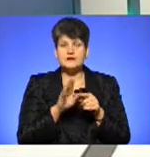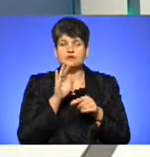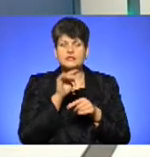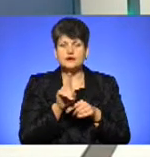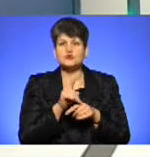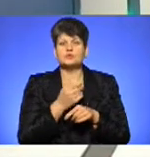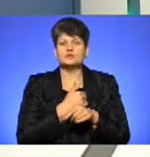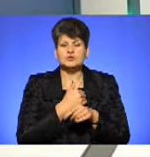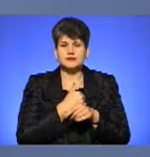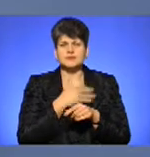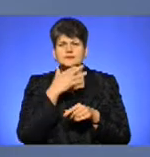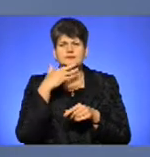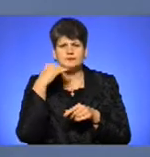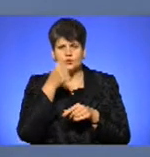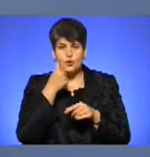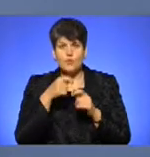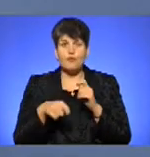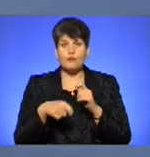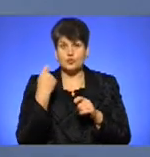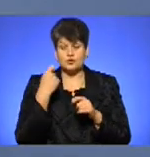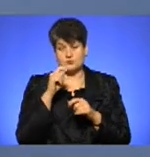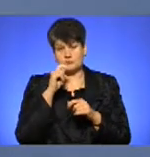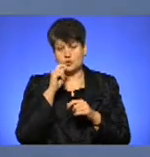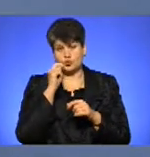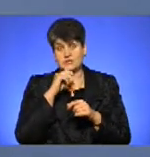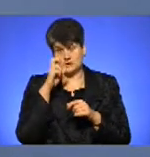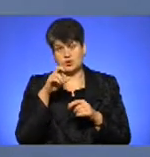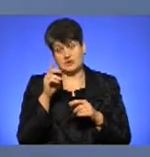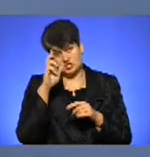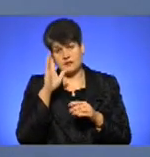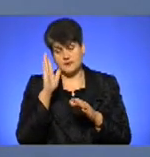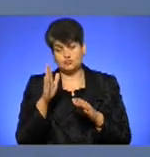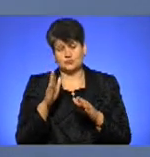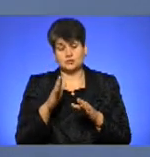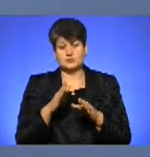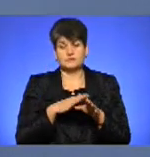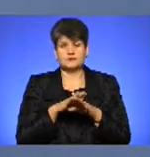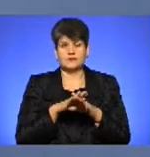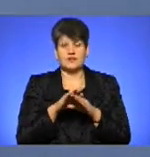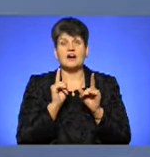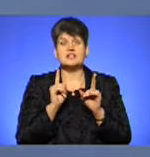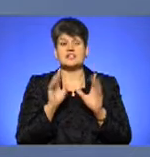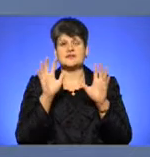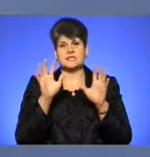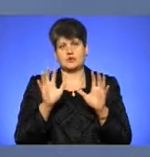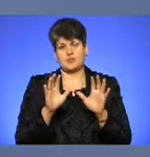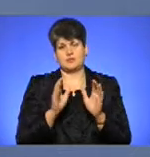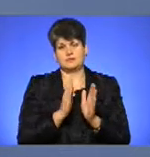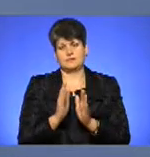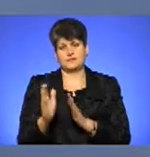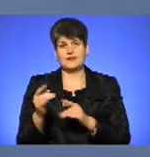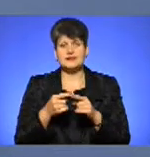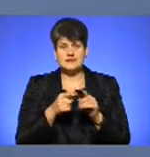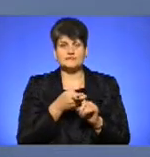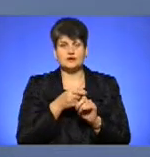прагнули стільки сот років, порушить перед українською державою, то держава буде реагувати, звичайно, але тільки у законний спосіб. І це і Почаєва буде